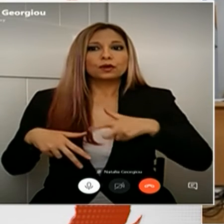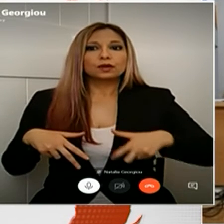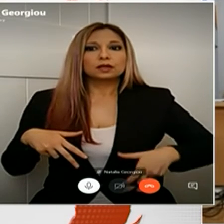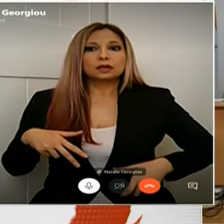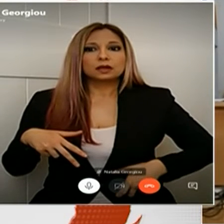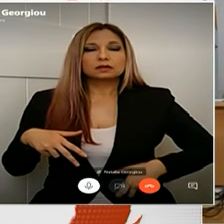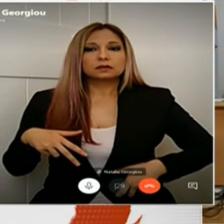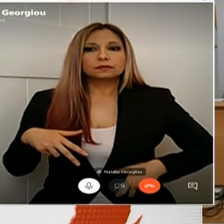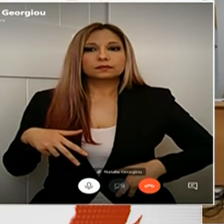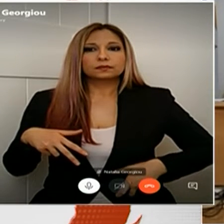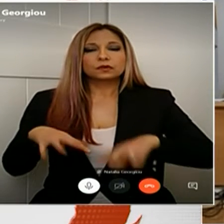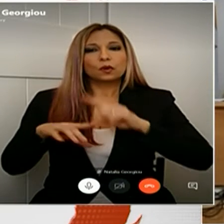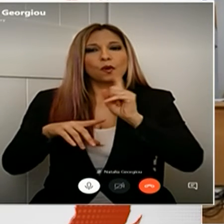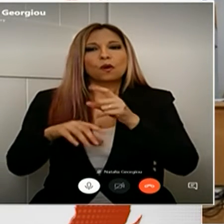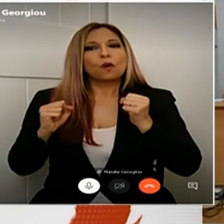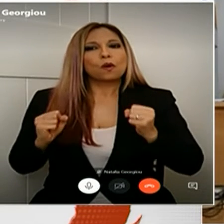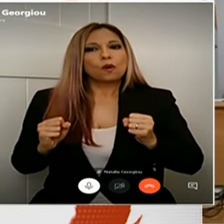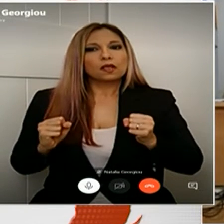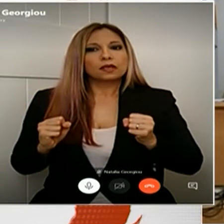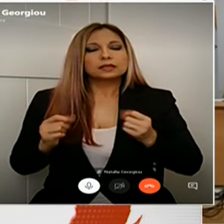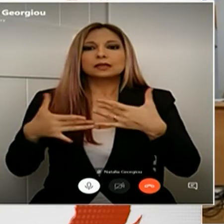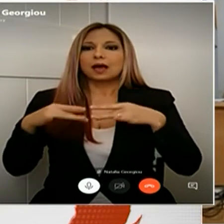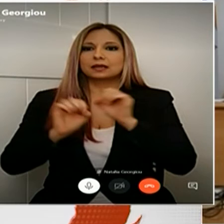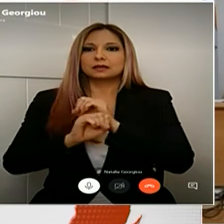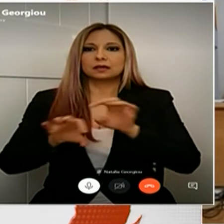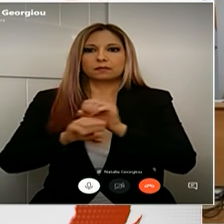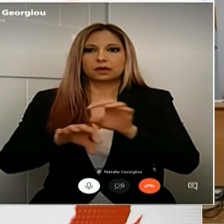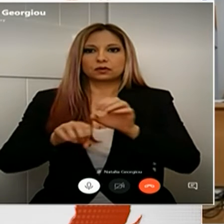Βρίσκονται όλοι στις θέσεις τους και έχει ξεκινήσει η ενημέρωση, να τους ακούσουμε.